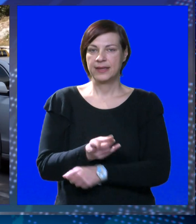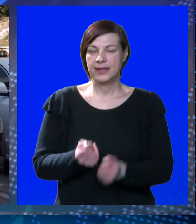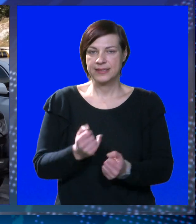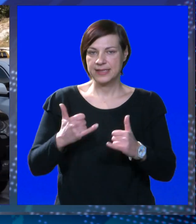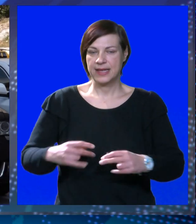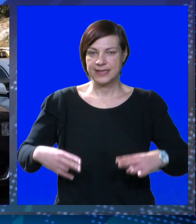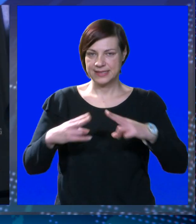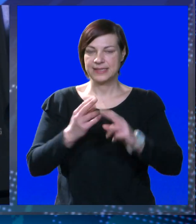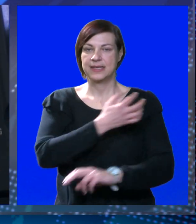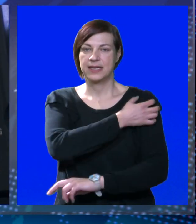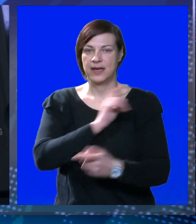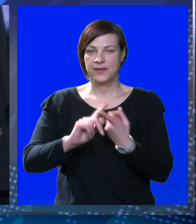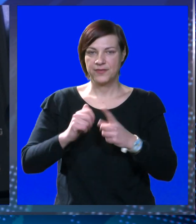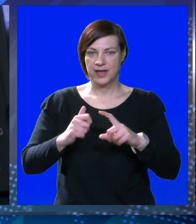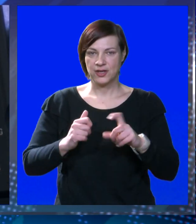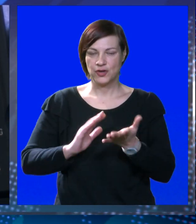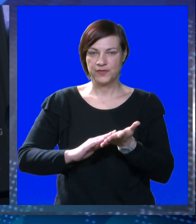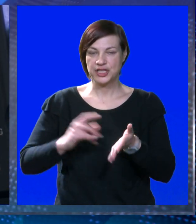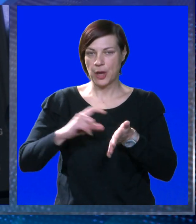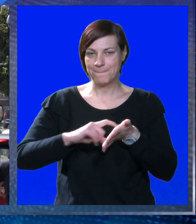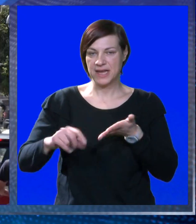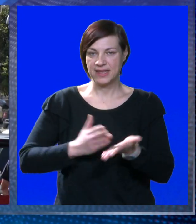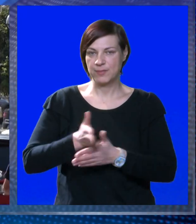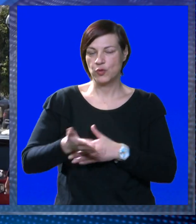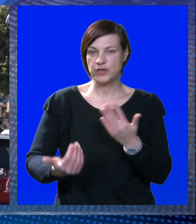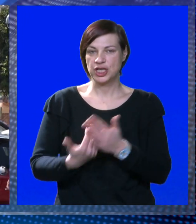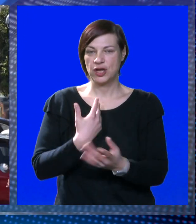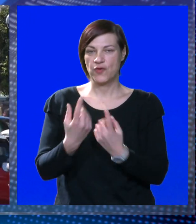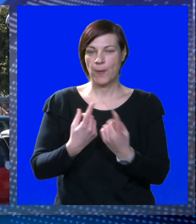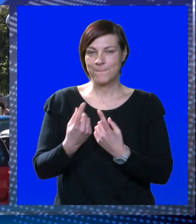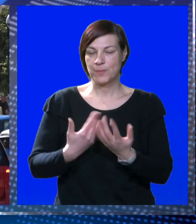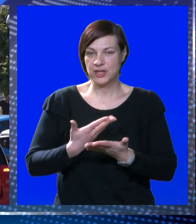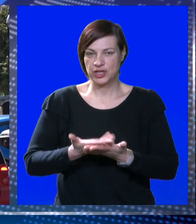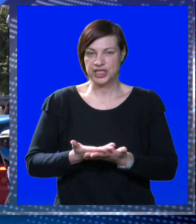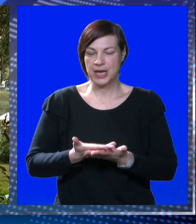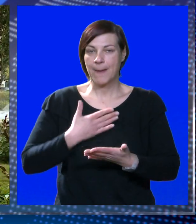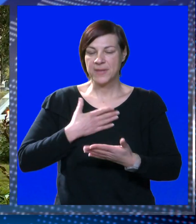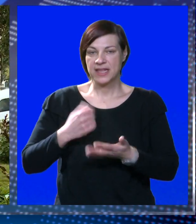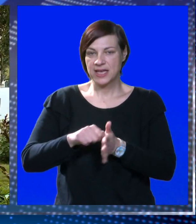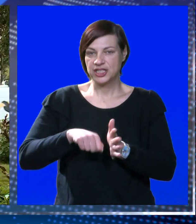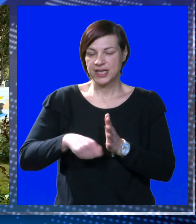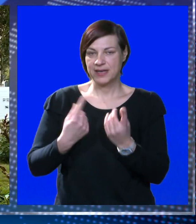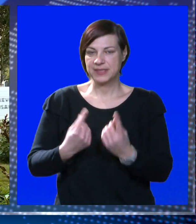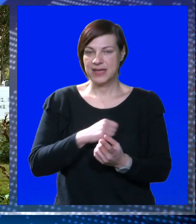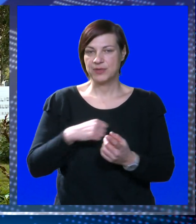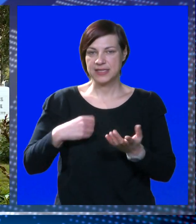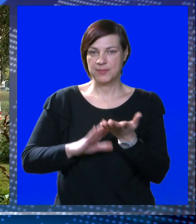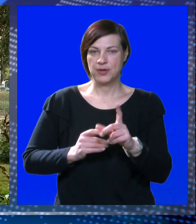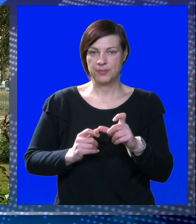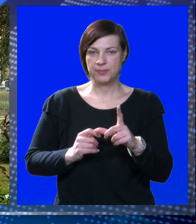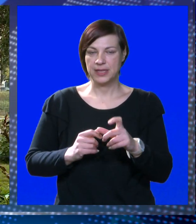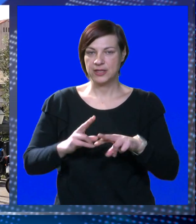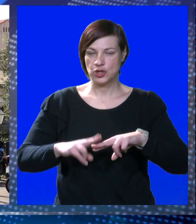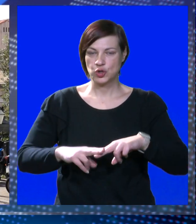Taksisti se danas sastali s gradonačelnikom Matom Frankovićem na temu uvođenja novog prometnog režima. Pred naše kamere stao je samo